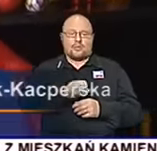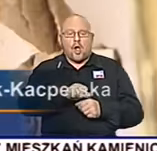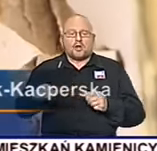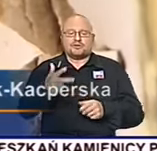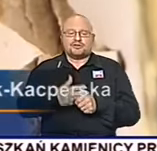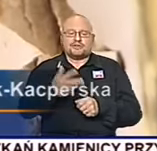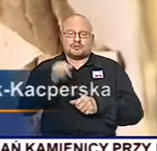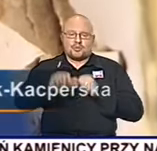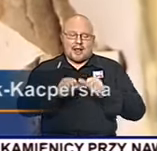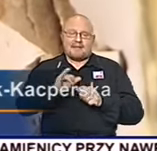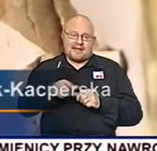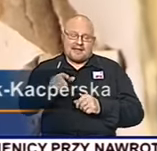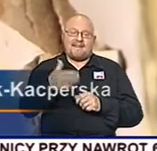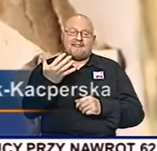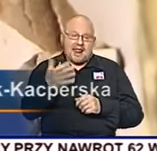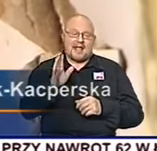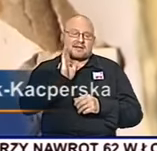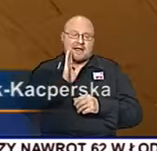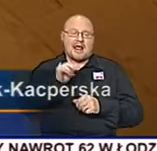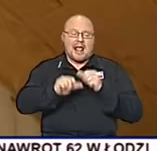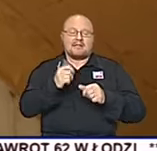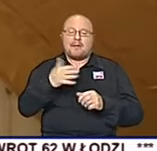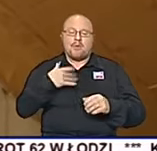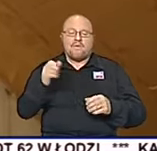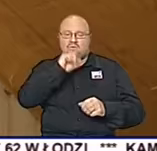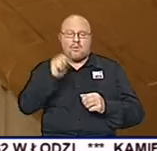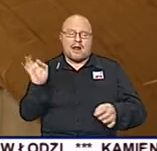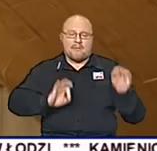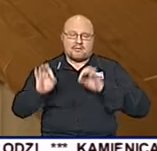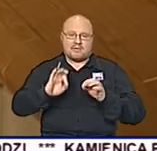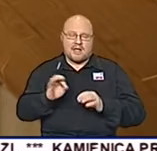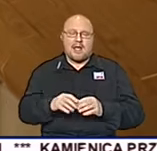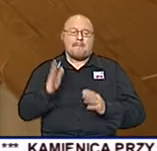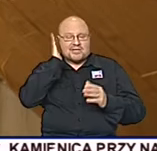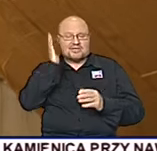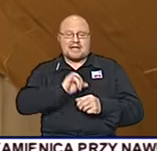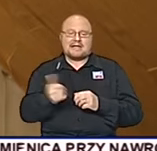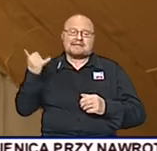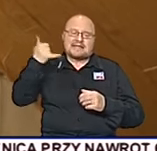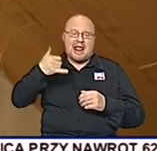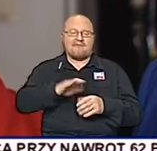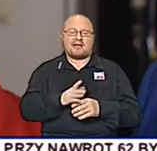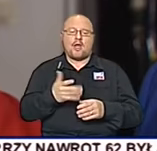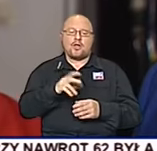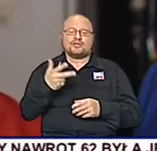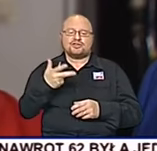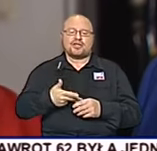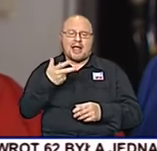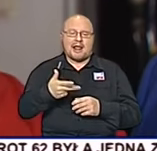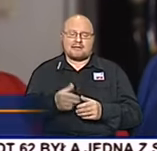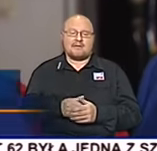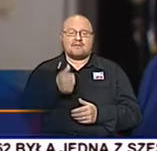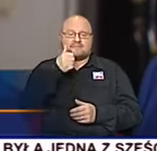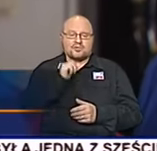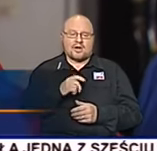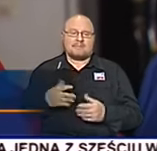30 lat i też od tylu lat nie było tu remontu. Jej mieszkanie jest regularnie zalewane od 3 lat. Wczoraj przeżyłam po prostu,